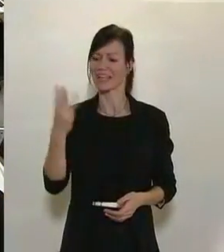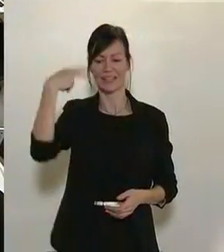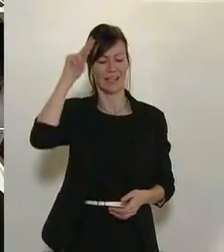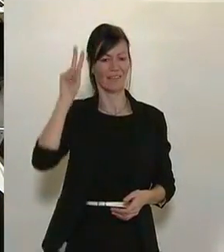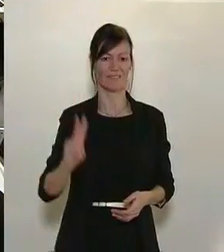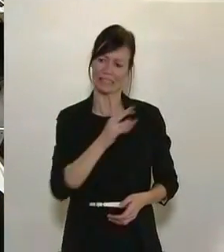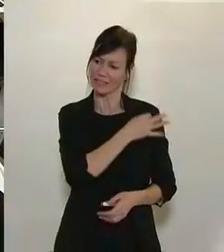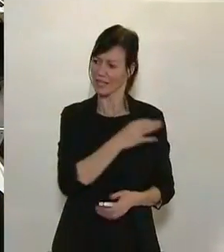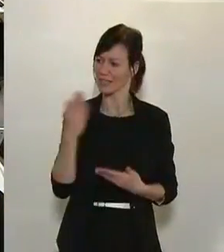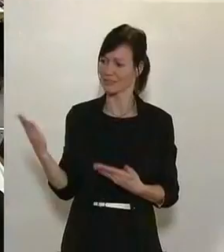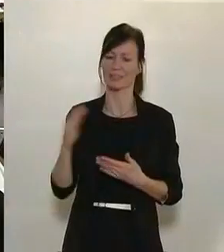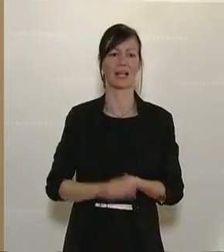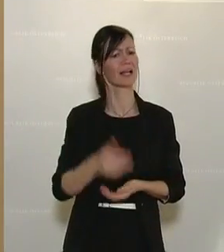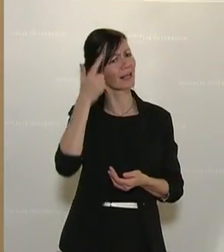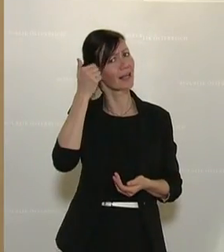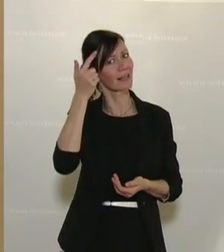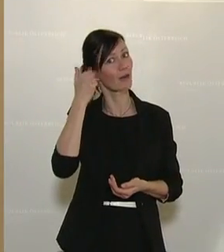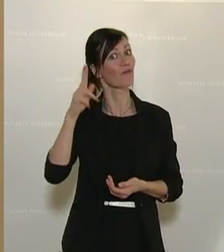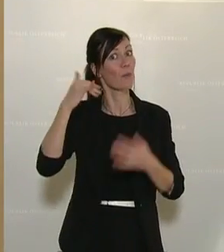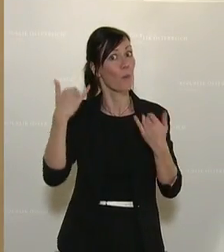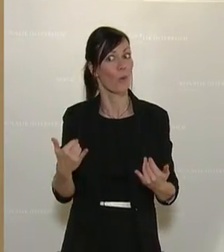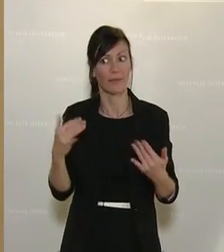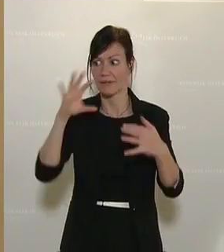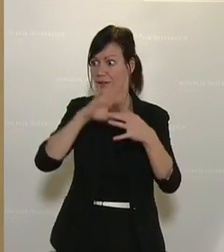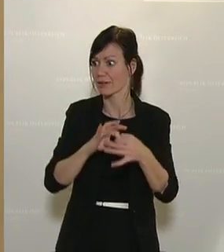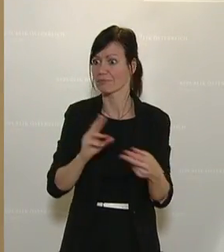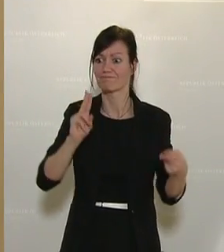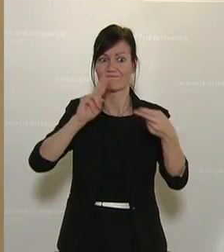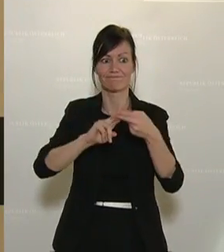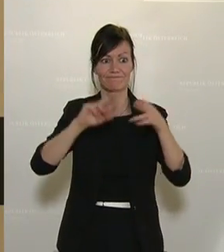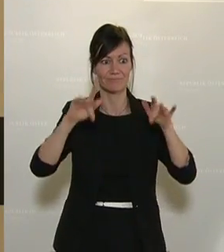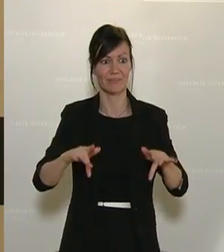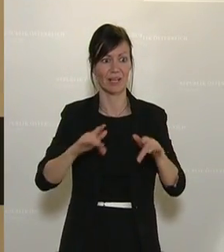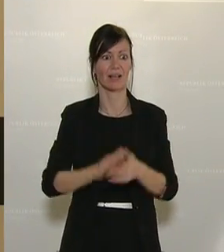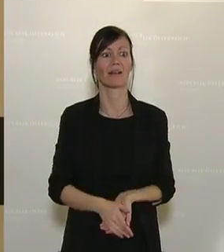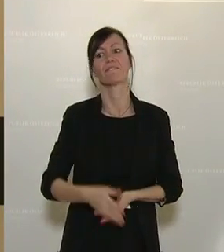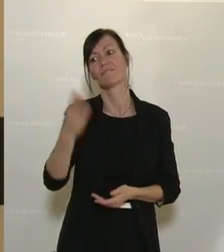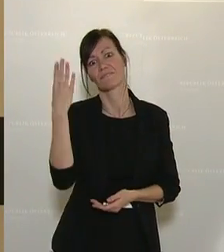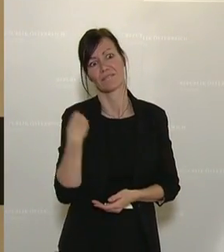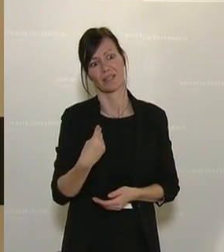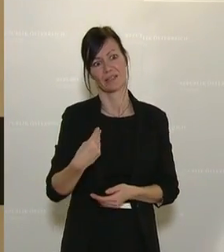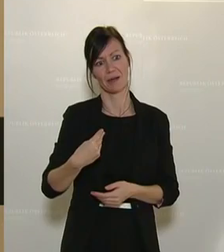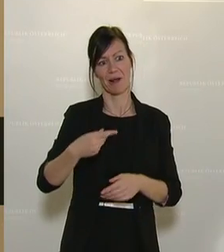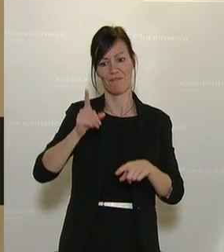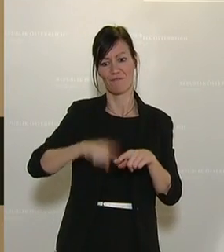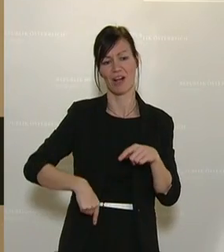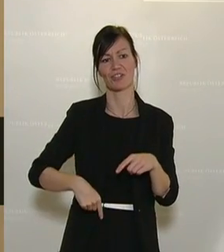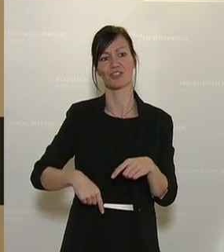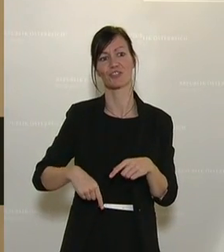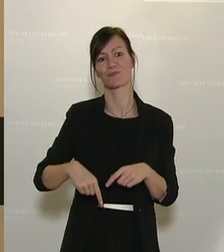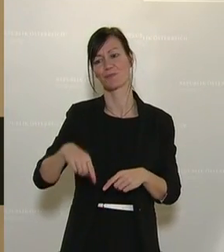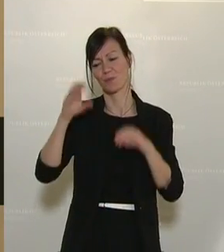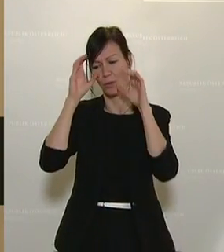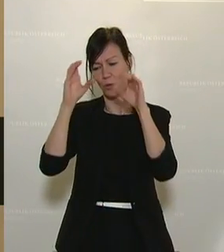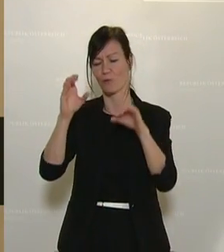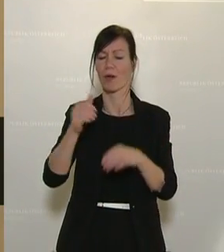Vielleicht nochmal zur Erinnerung, wieso wir heute eigentlich da sind. Es ging wieder einmal um einen Fehler von ÖVP und Grünen,